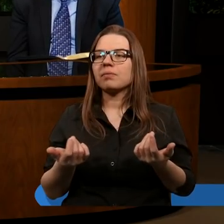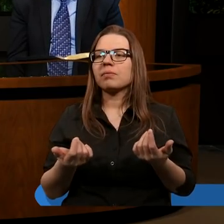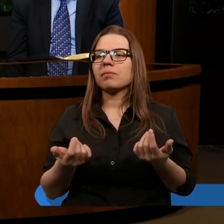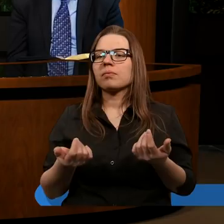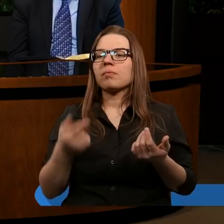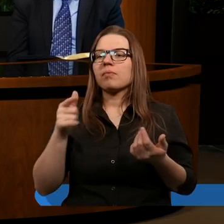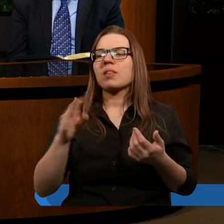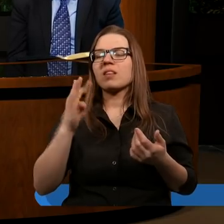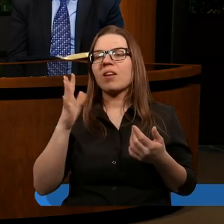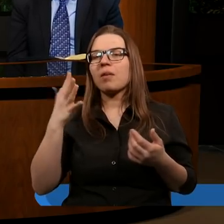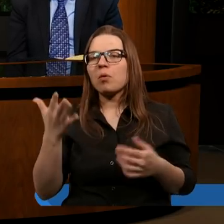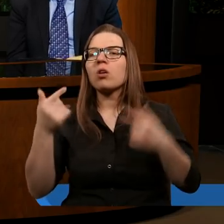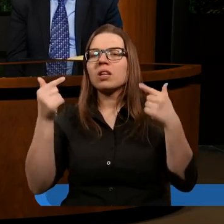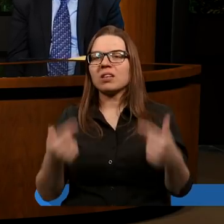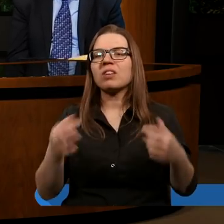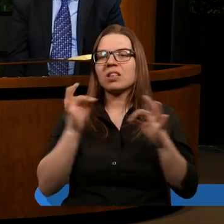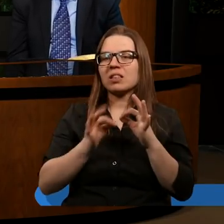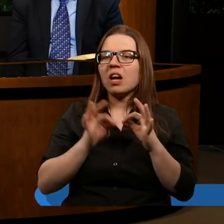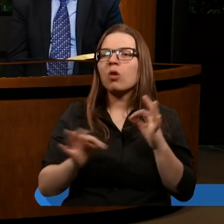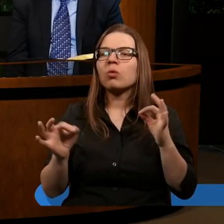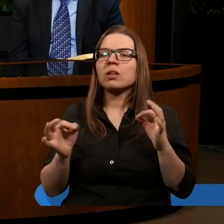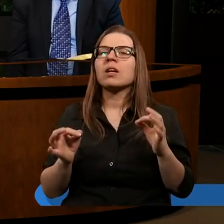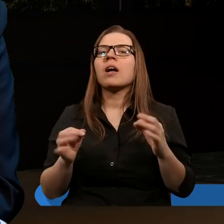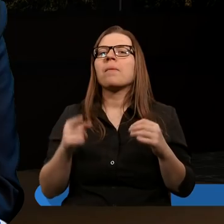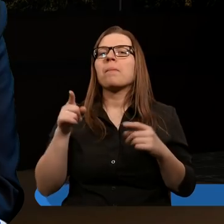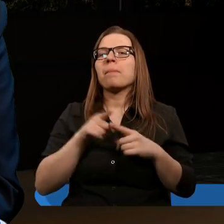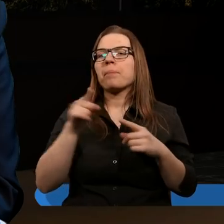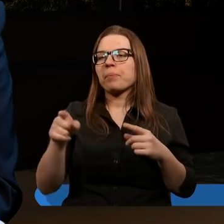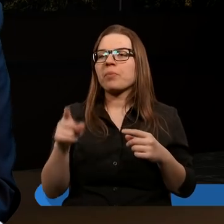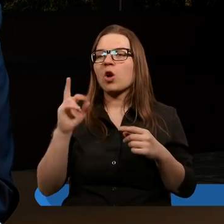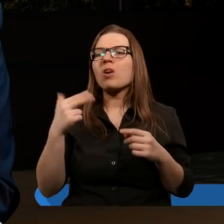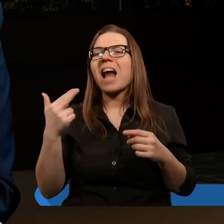obejmuje okres czwarty, piąty wiek szczególnie. Konstantyn Wielki naprawdę